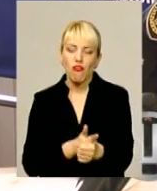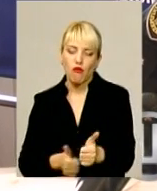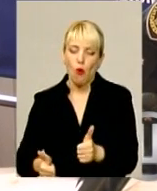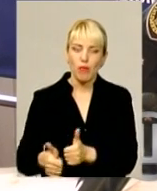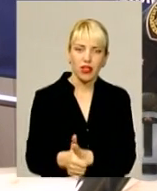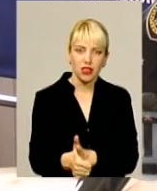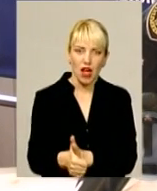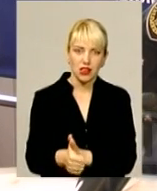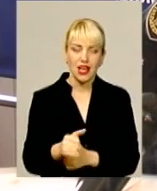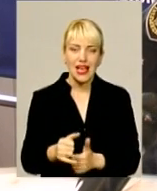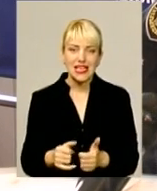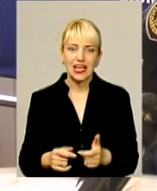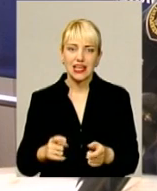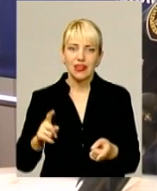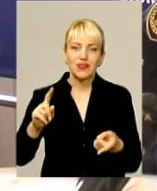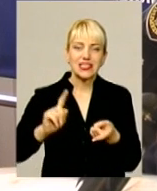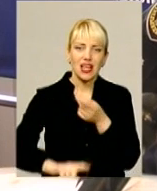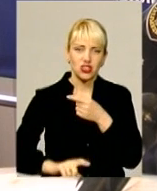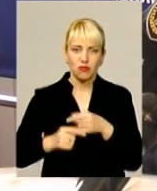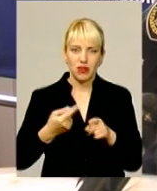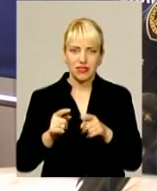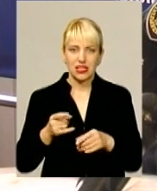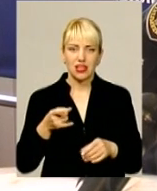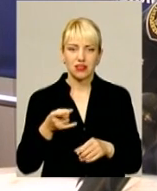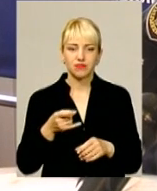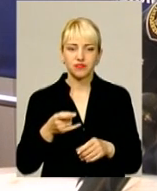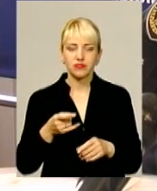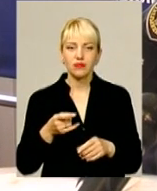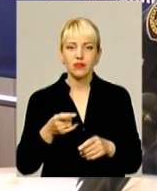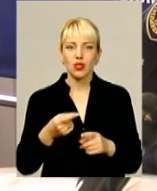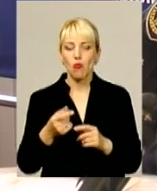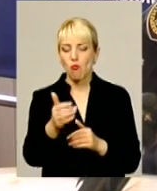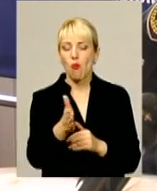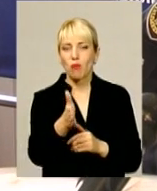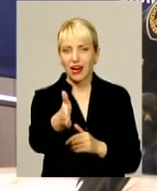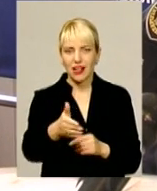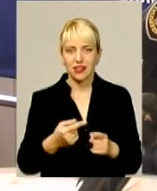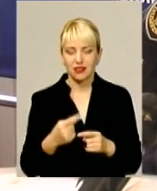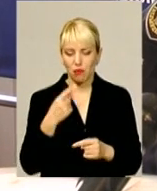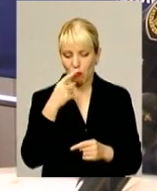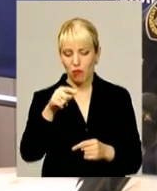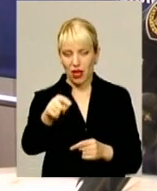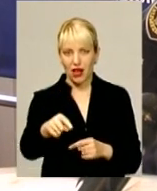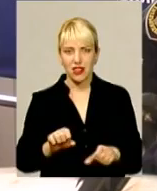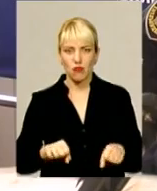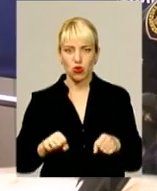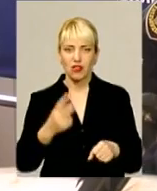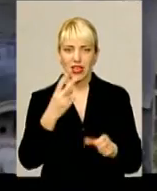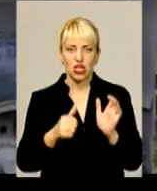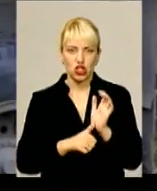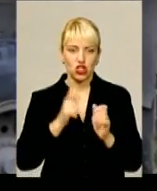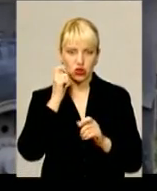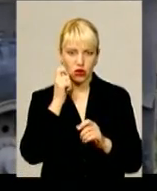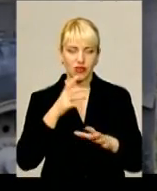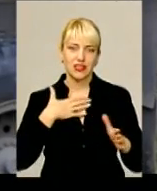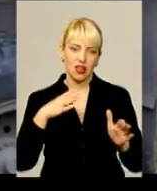зачепив передній транспортний засіб, наслідок чого передній мотоцикл перекинувся, і два хлопці по 26 років, які загинули на місці.